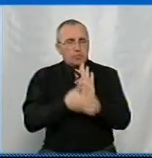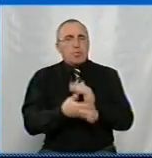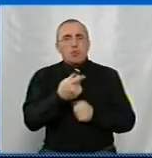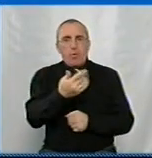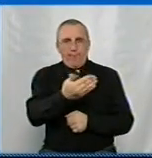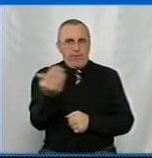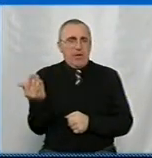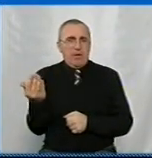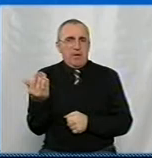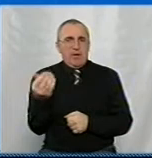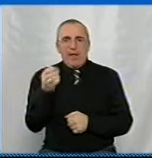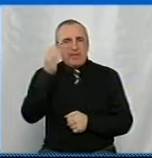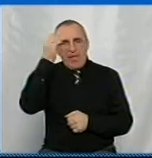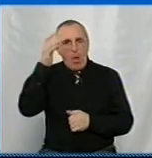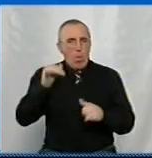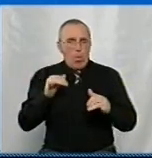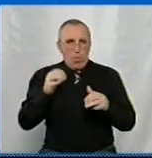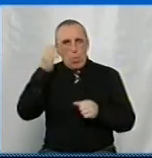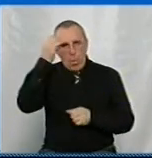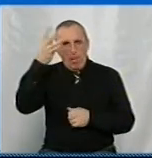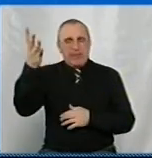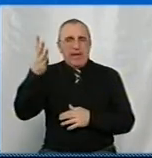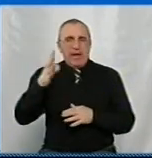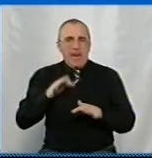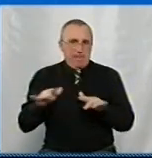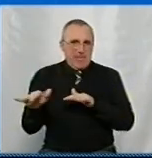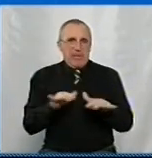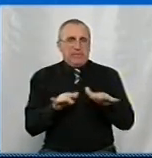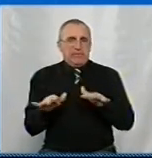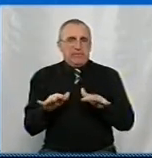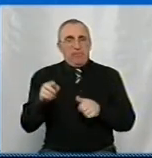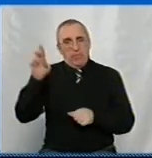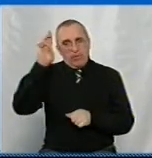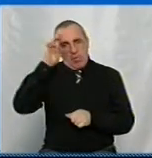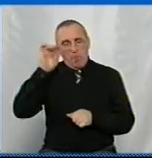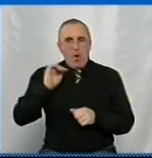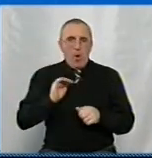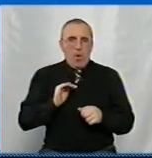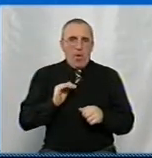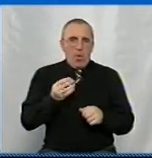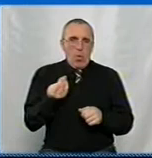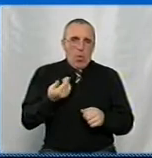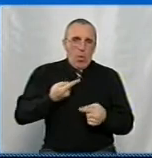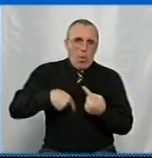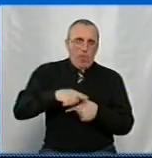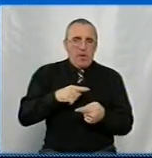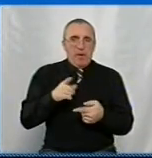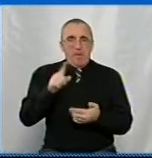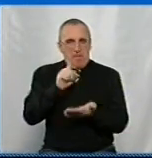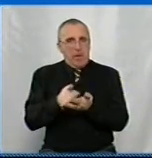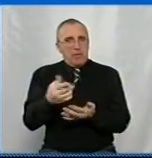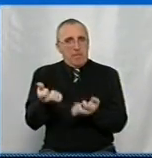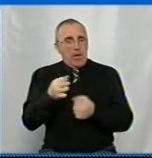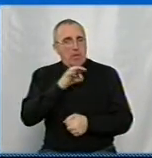гуманітарна місія, все ж таки, як ни крути, державне, але комерційне підприємство. Ви маєте отримувати прибуток.